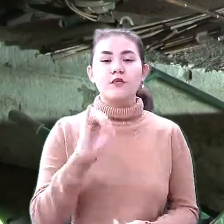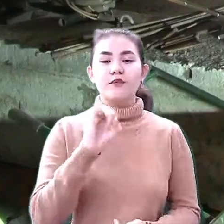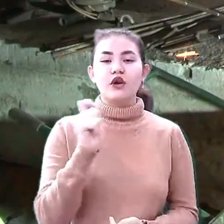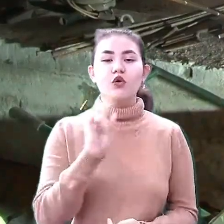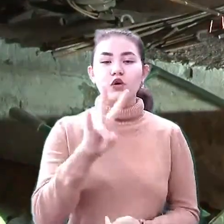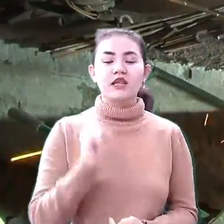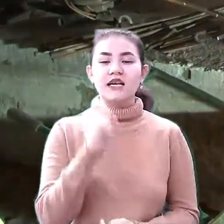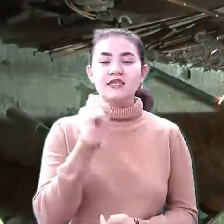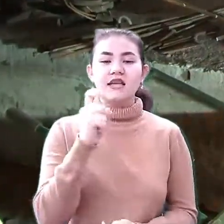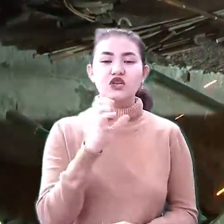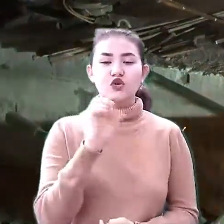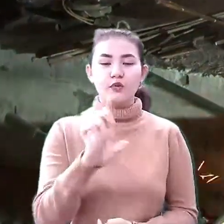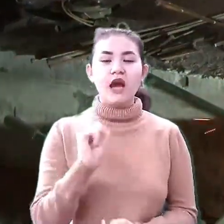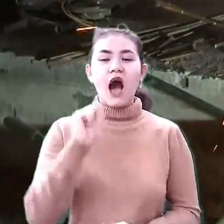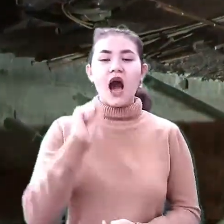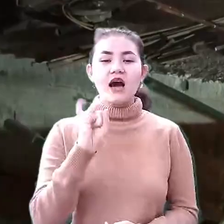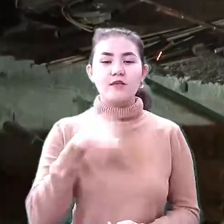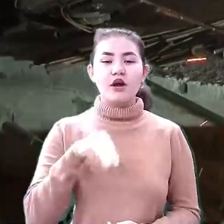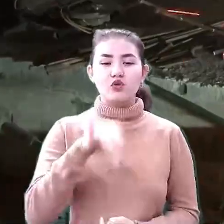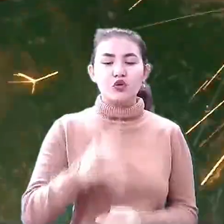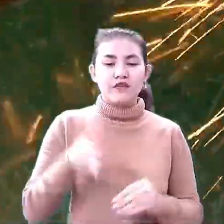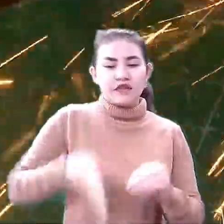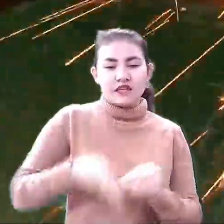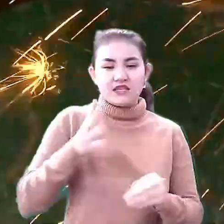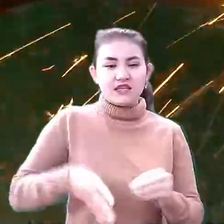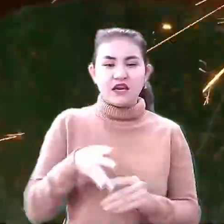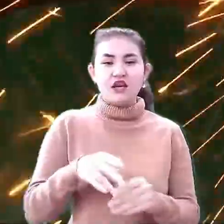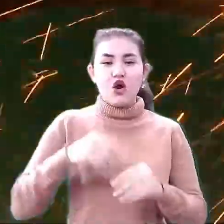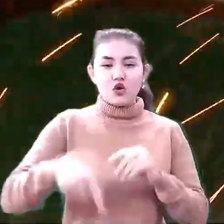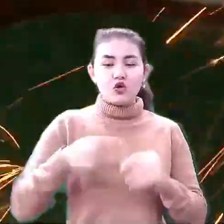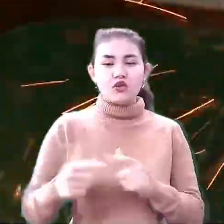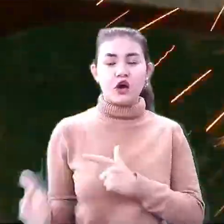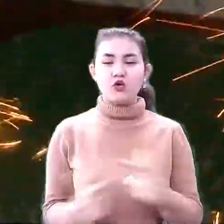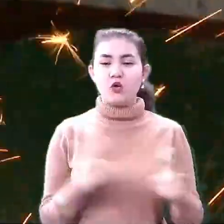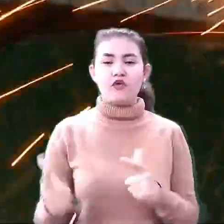арматури. Зварювальник Олександр Пипе наризає арматурний прут на заготовки.